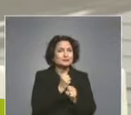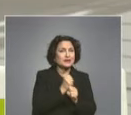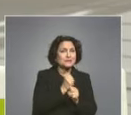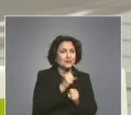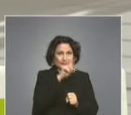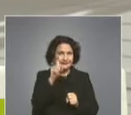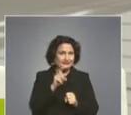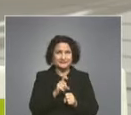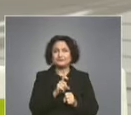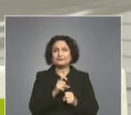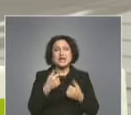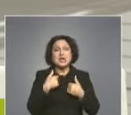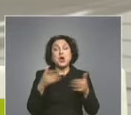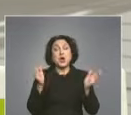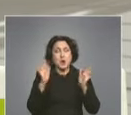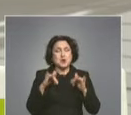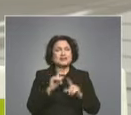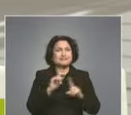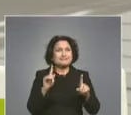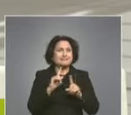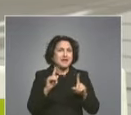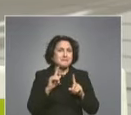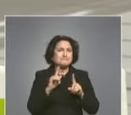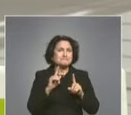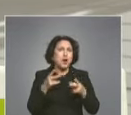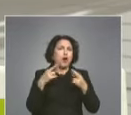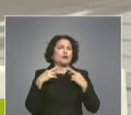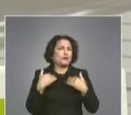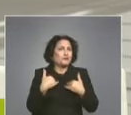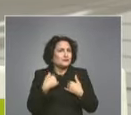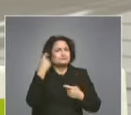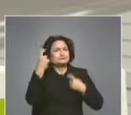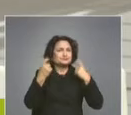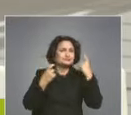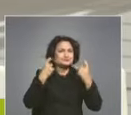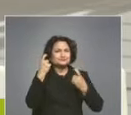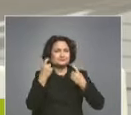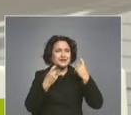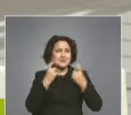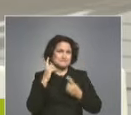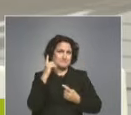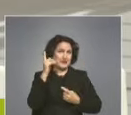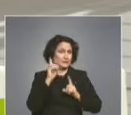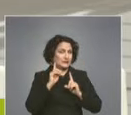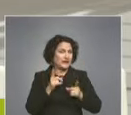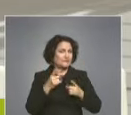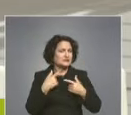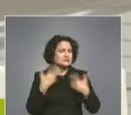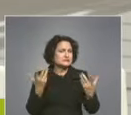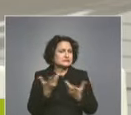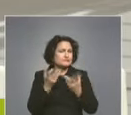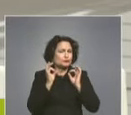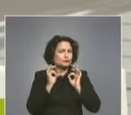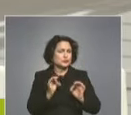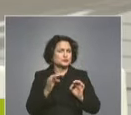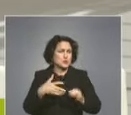с който още нямам учателен отговор. Да, това зависи от много неща. Първо, ме ли трябва да реши, какво искам да занимавам след като